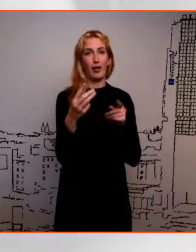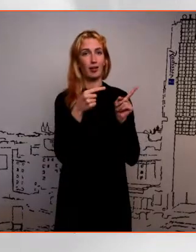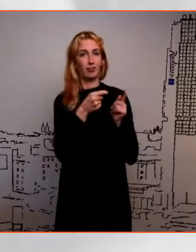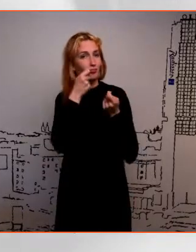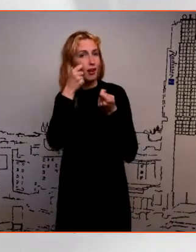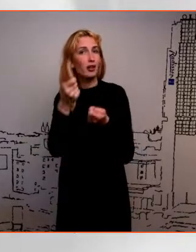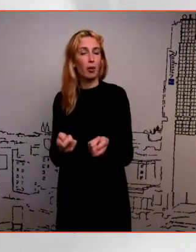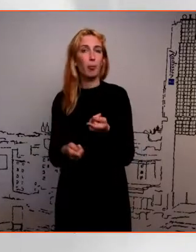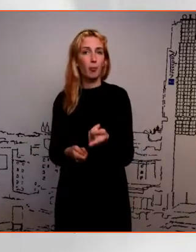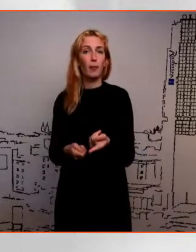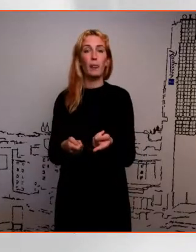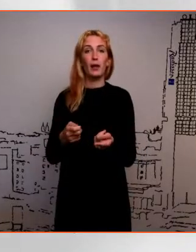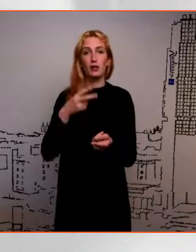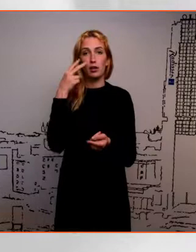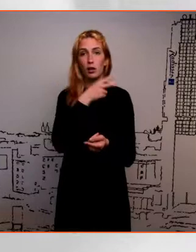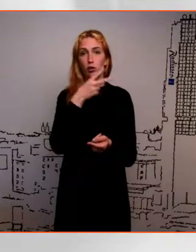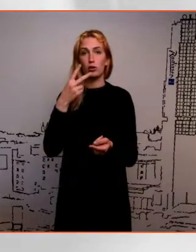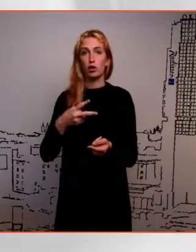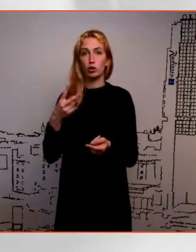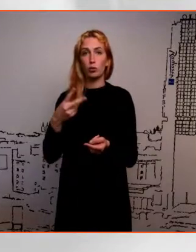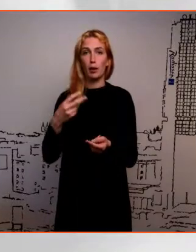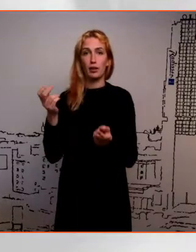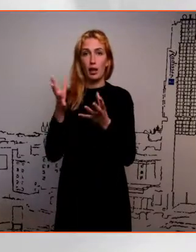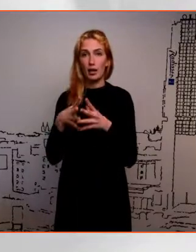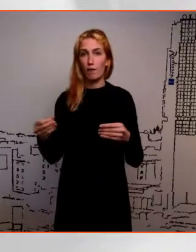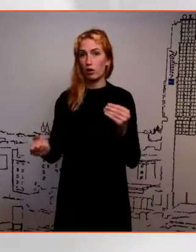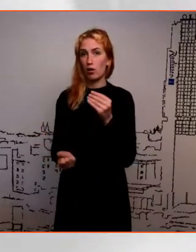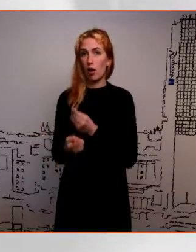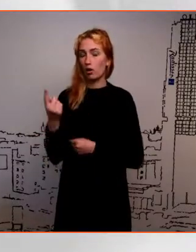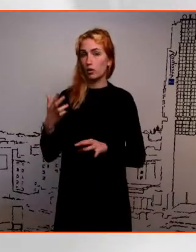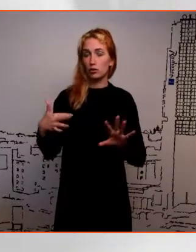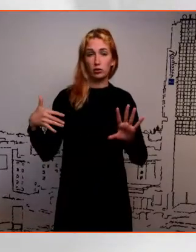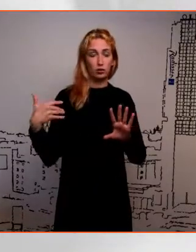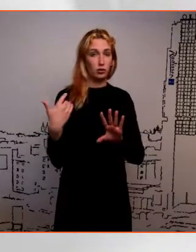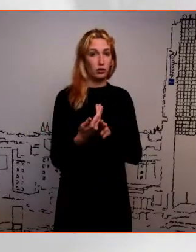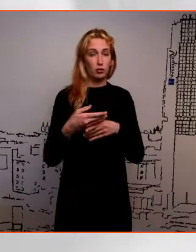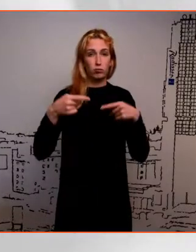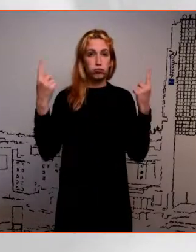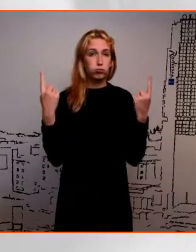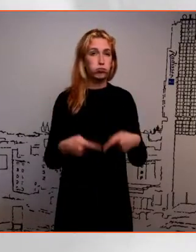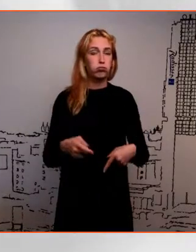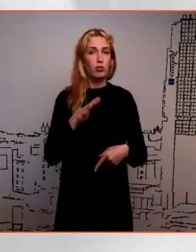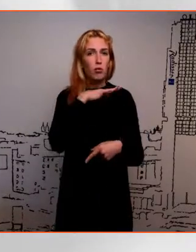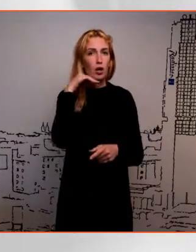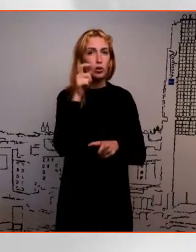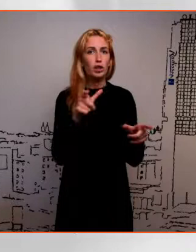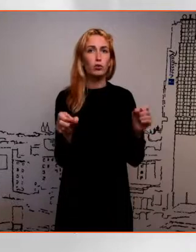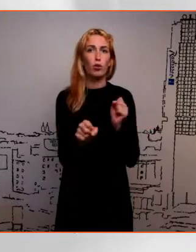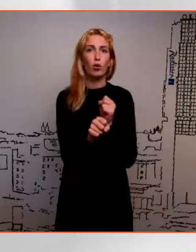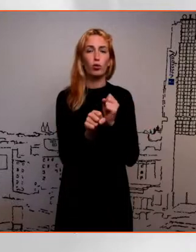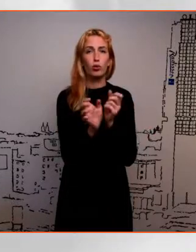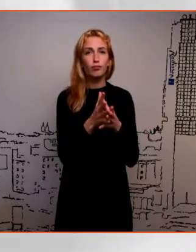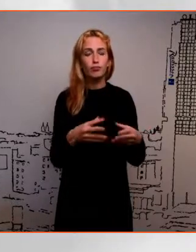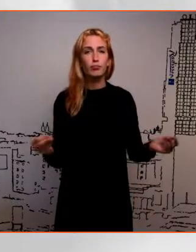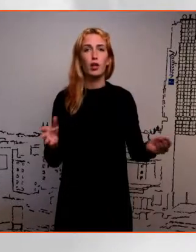sellele, et alates siis 2020 kevades toimus tohutu kukkumine. Paljud inimesed kaotsid töö, paljud inimesed,